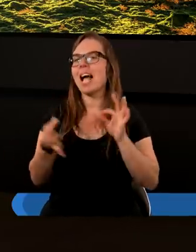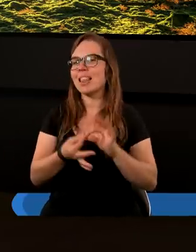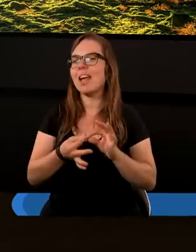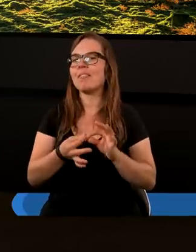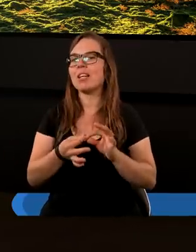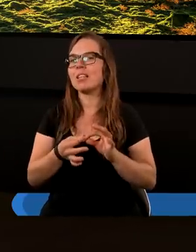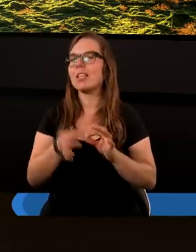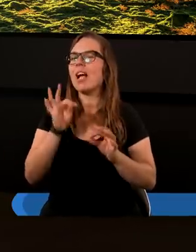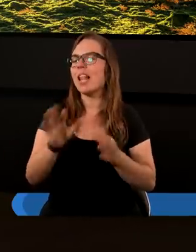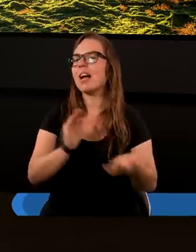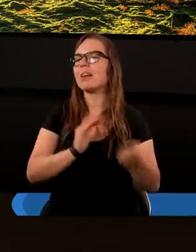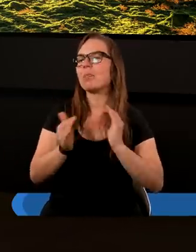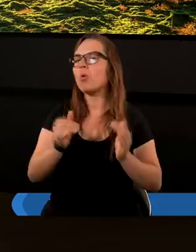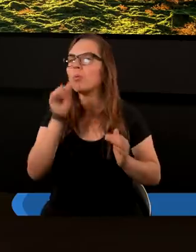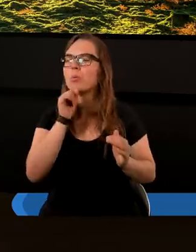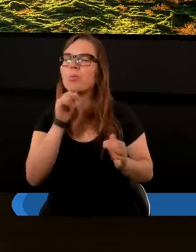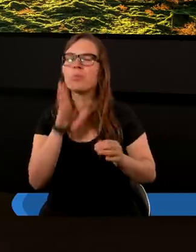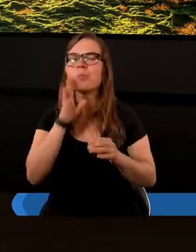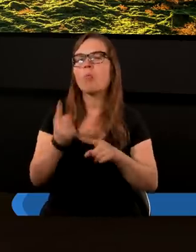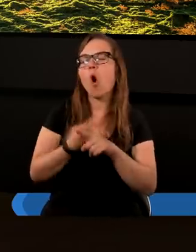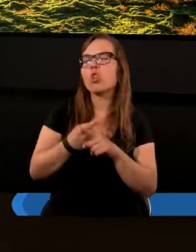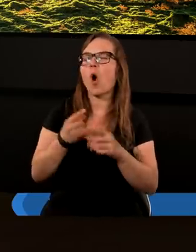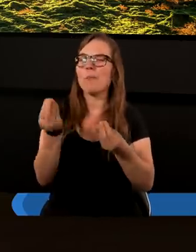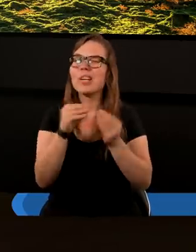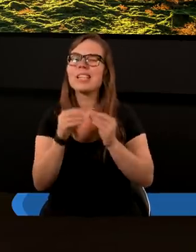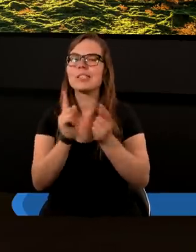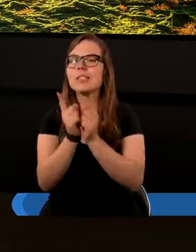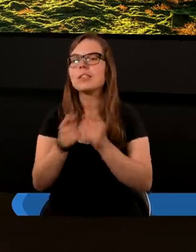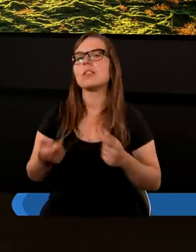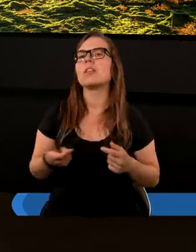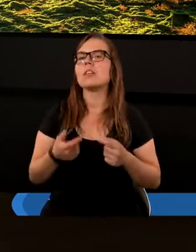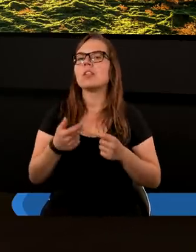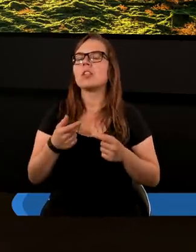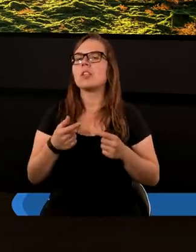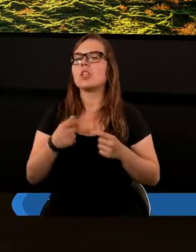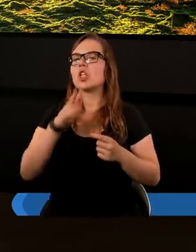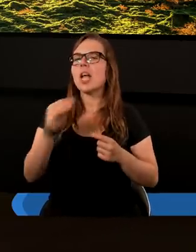w taki sposób próbuje podrobić, a mianowicie, że